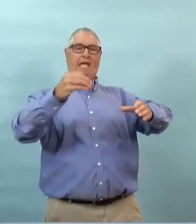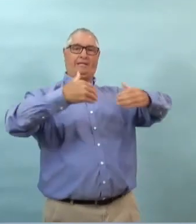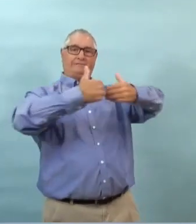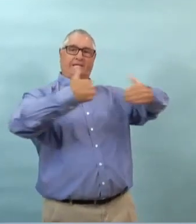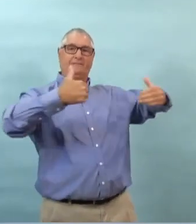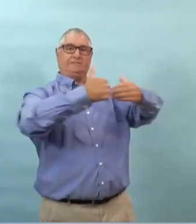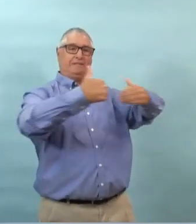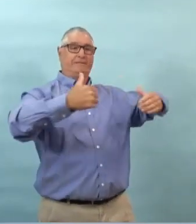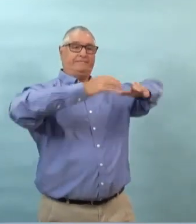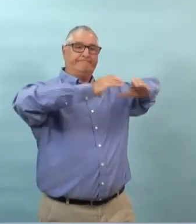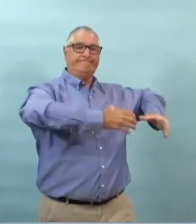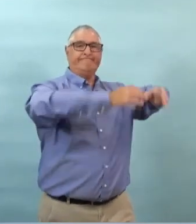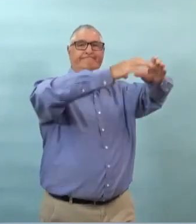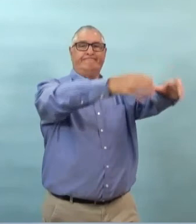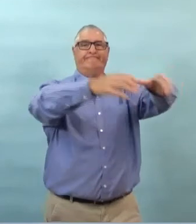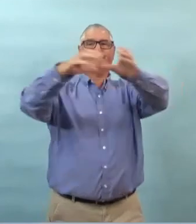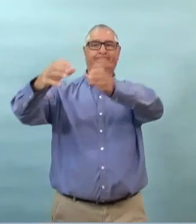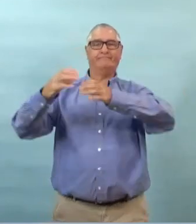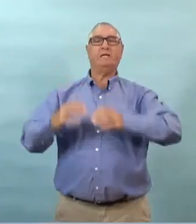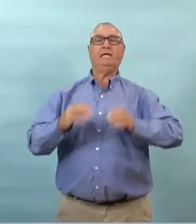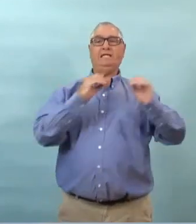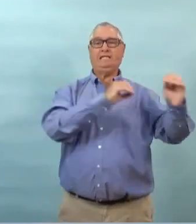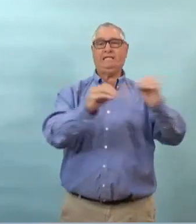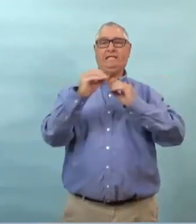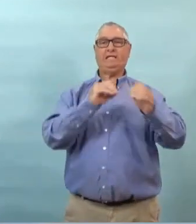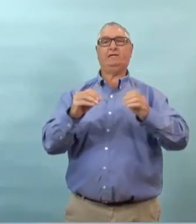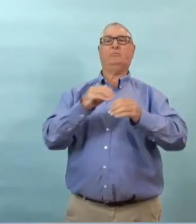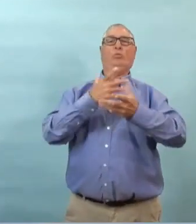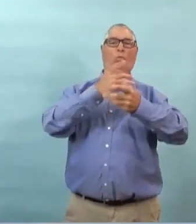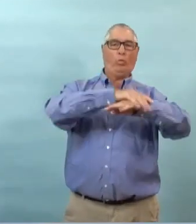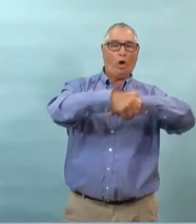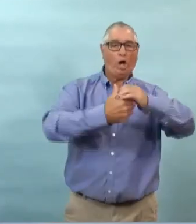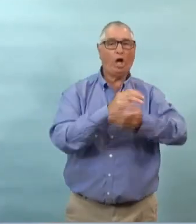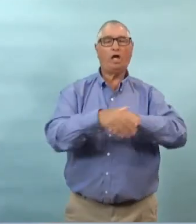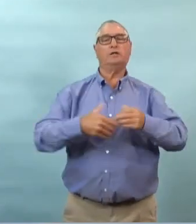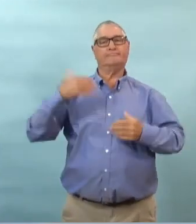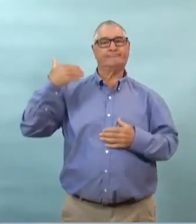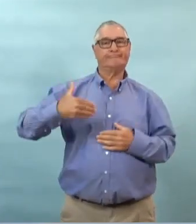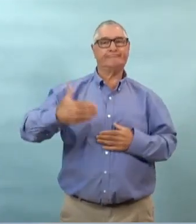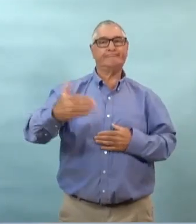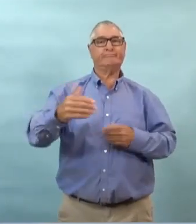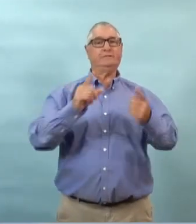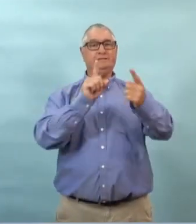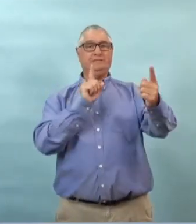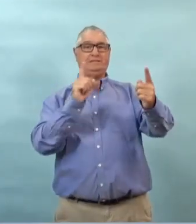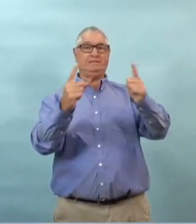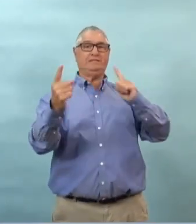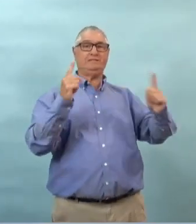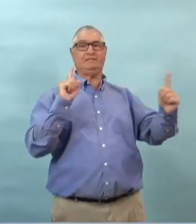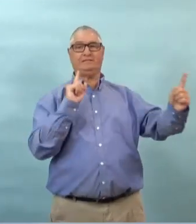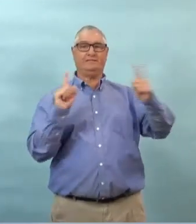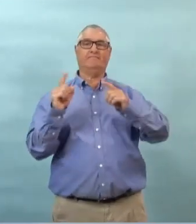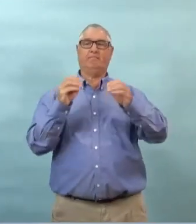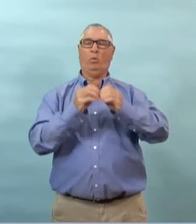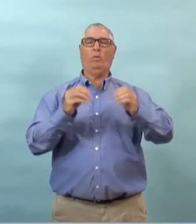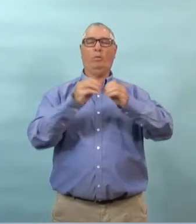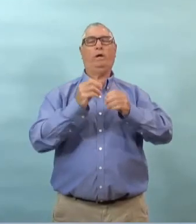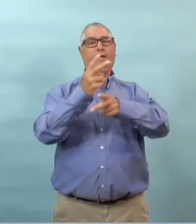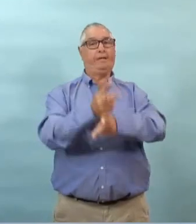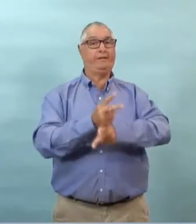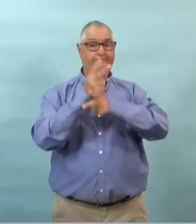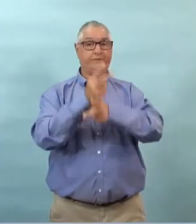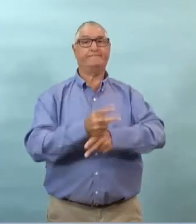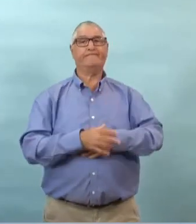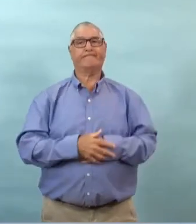comment on peut les mettre en cohorte et comment on peut les encourager à avoir des bonnes techniques de lavage des mains les